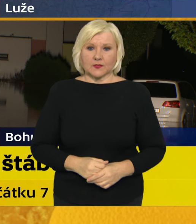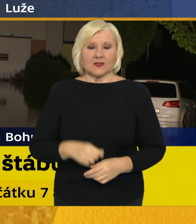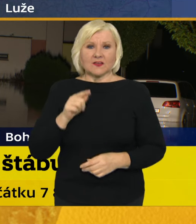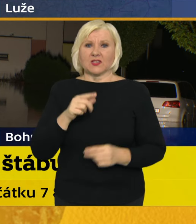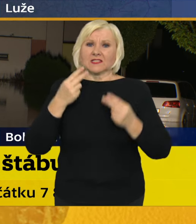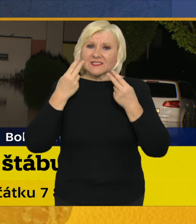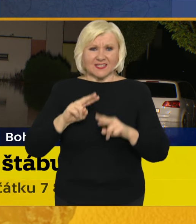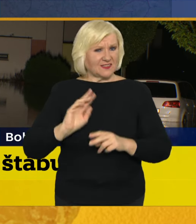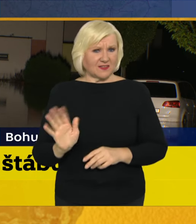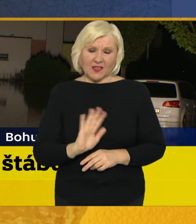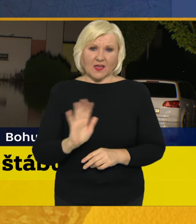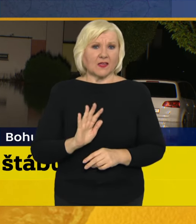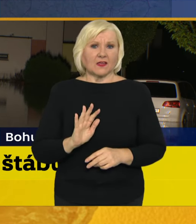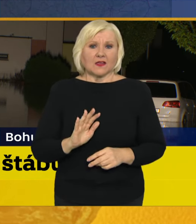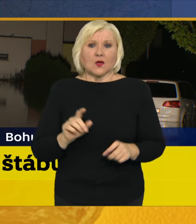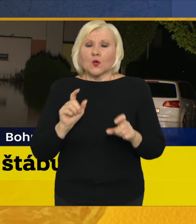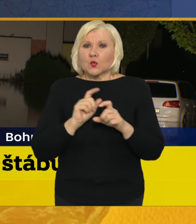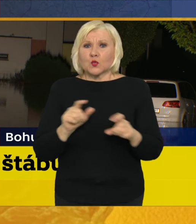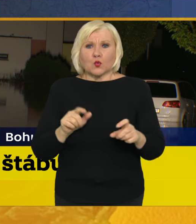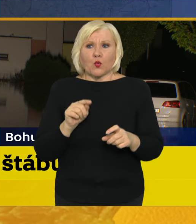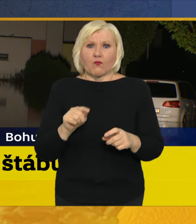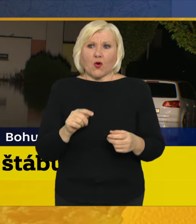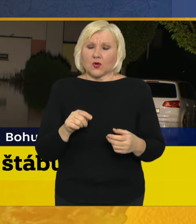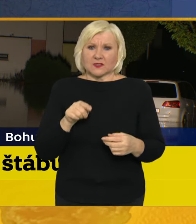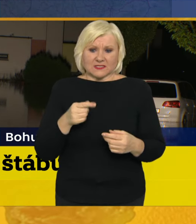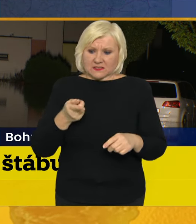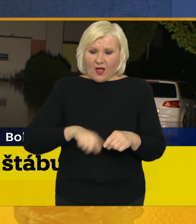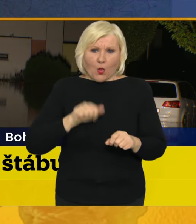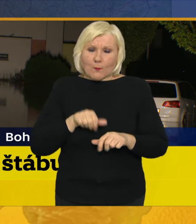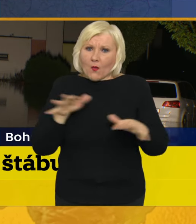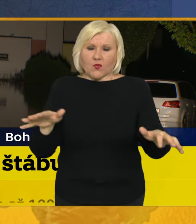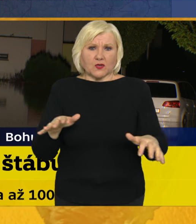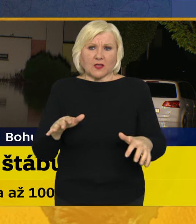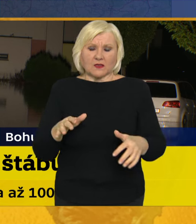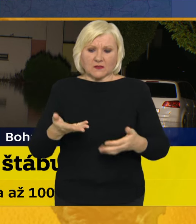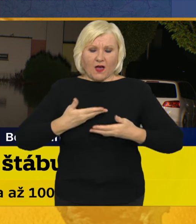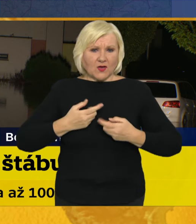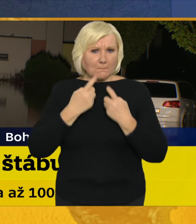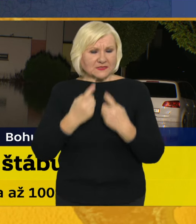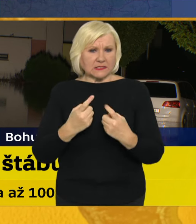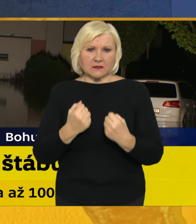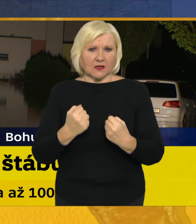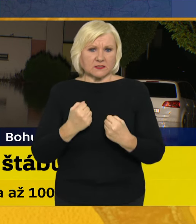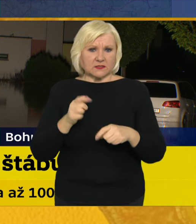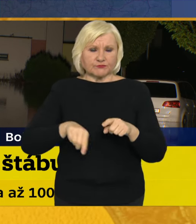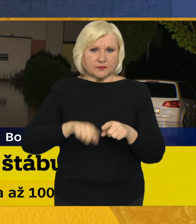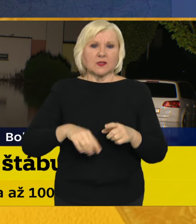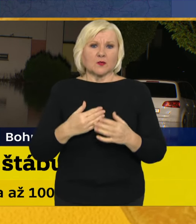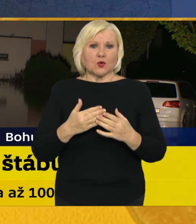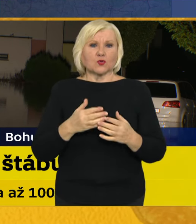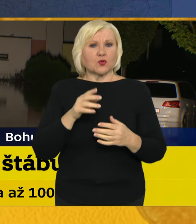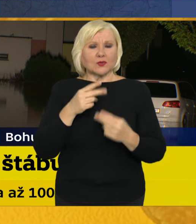se v takových situacích, které mohou být výrazně psychicky náročné, skutečně požádat o pomoc, svěřit se